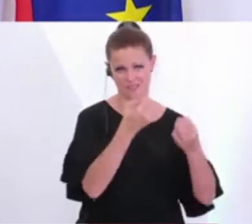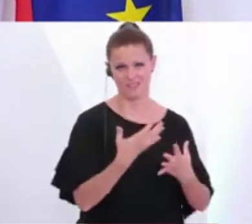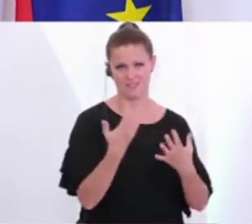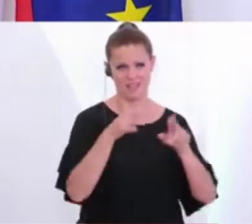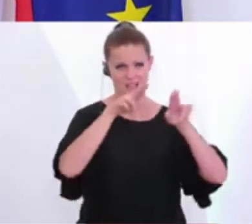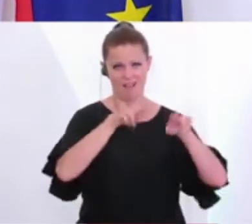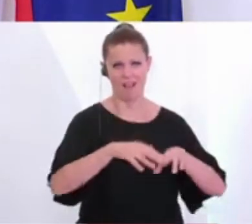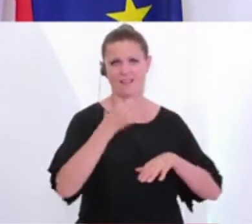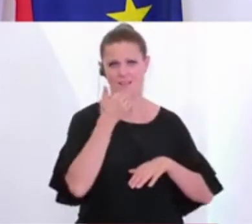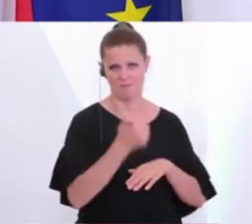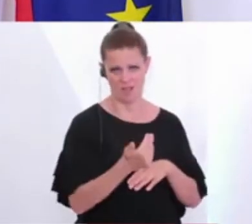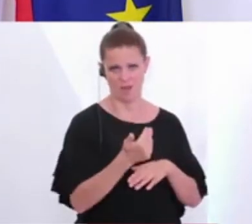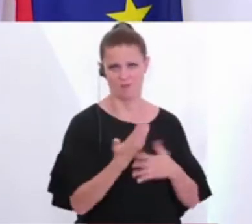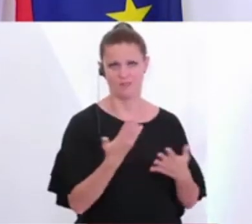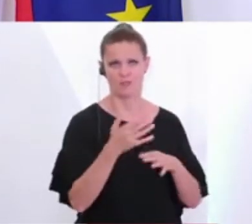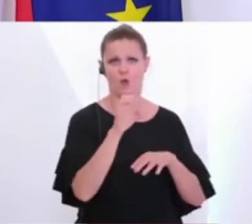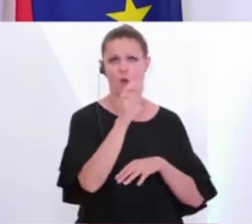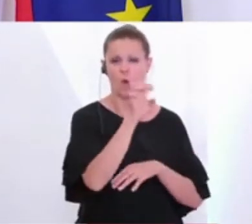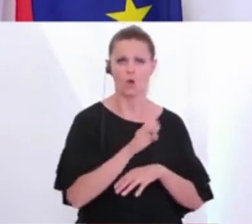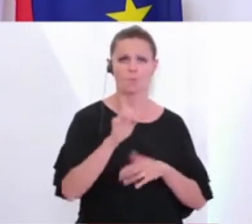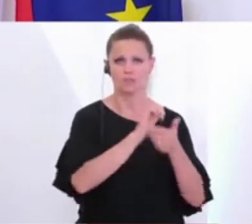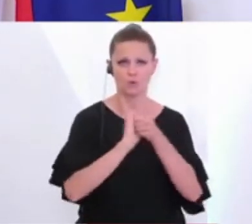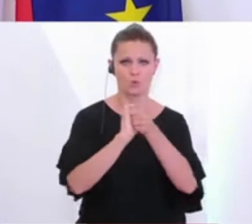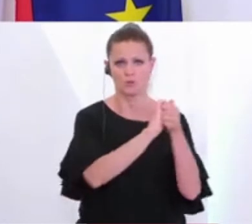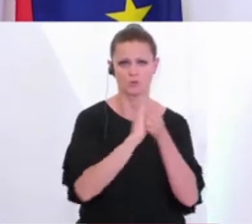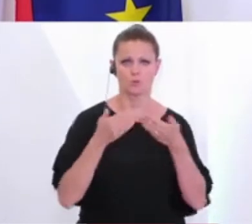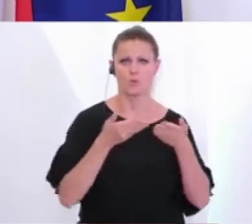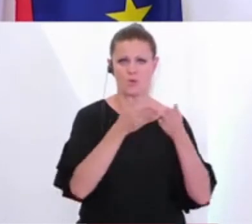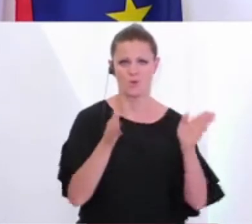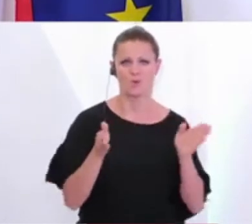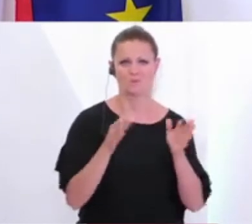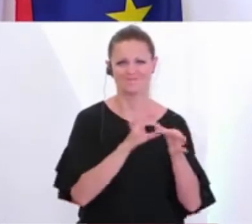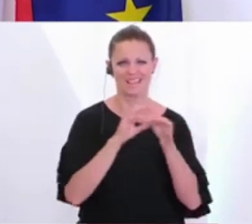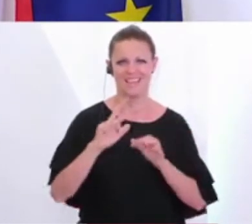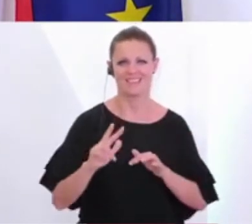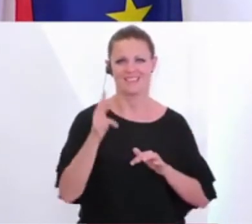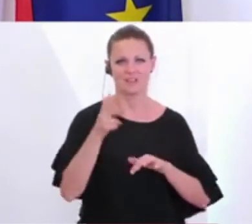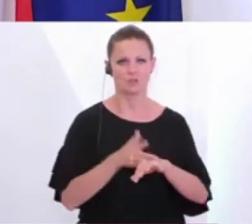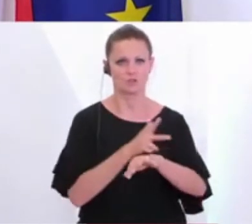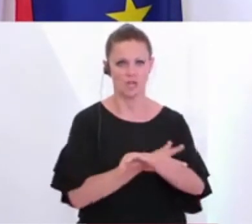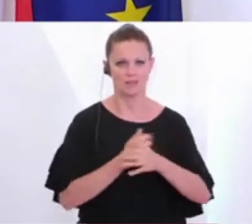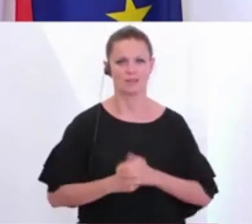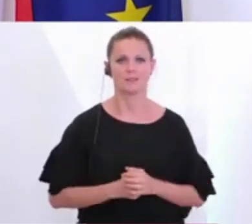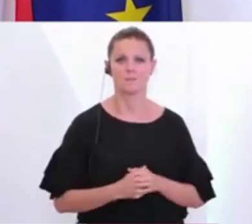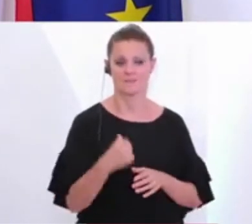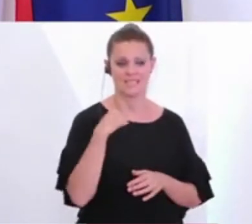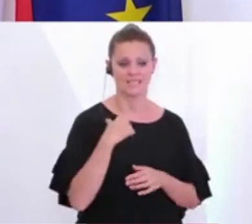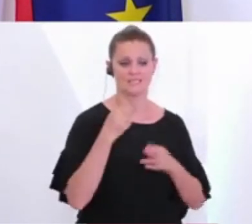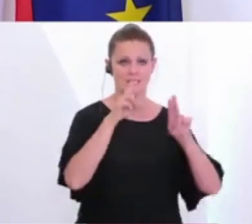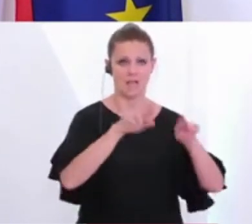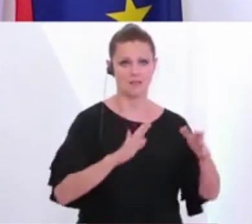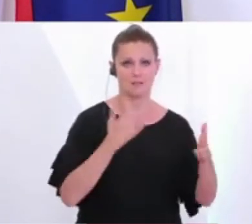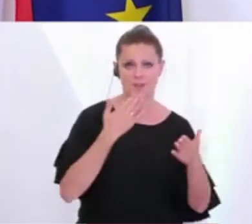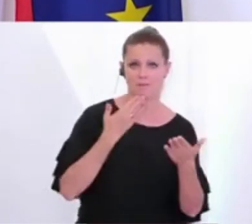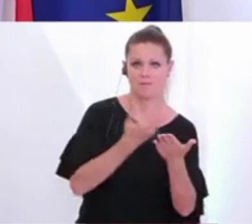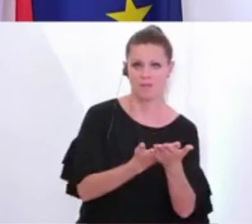Ratsempfehlung, die Empfehlung der Europäischen Union zur Öffnung gegenüber Drittstaaten. Gestern hat der Rat eine Empfehlung vorgelegt,